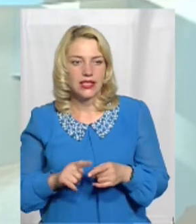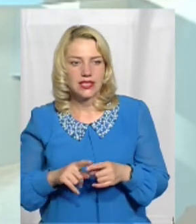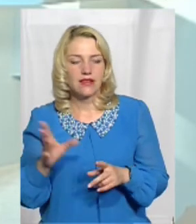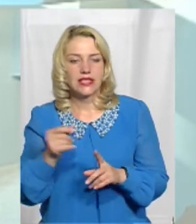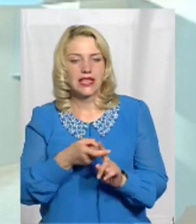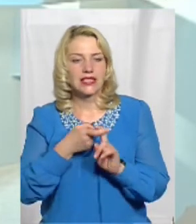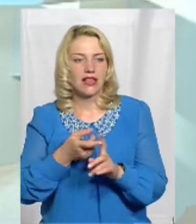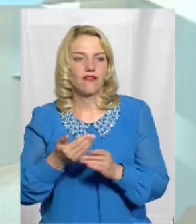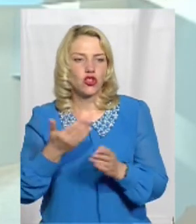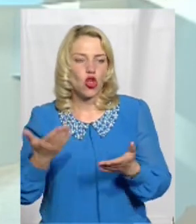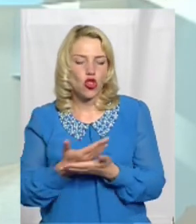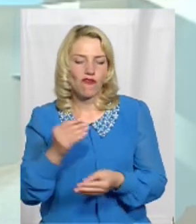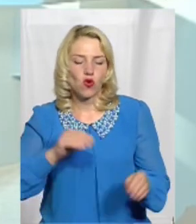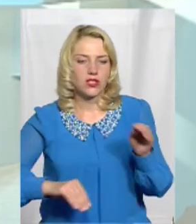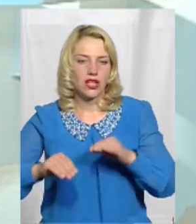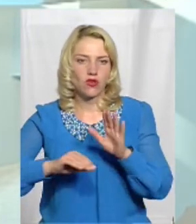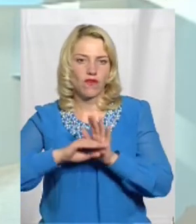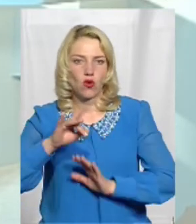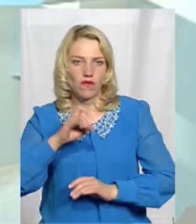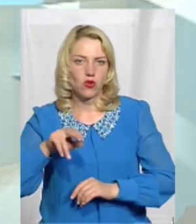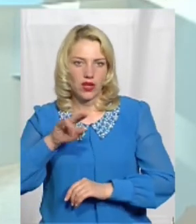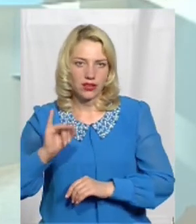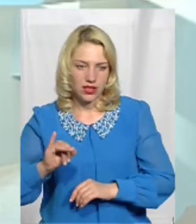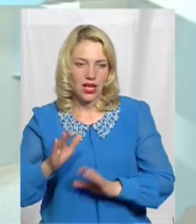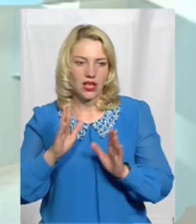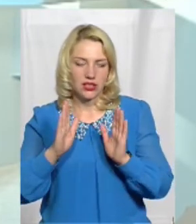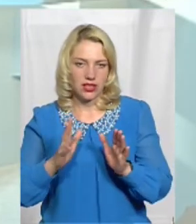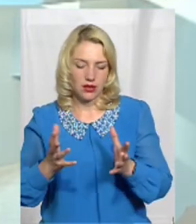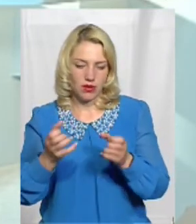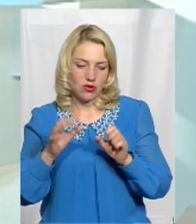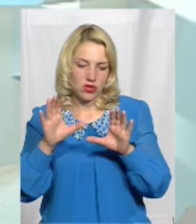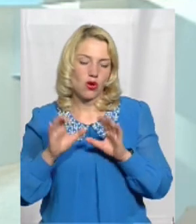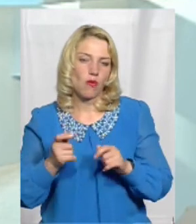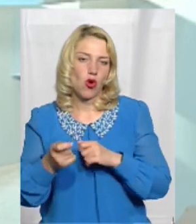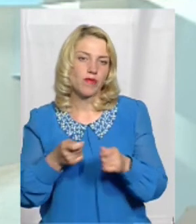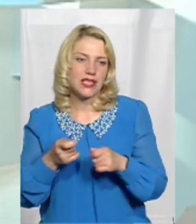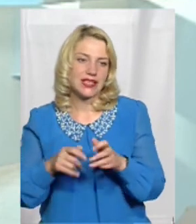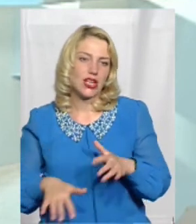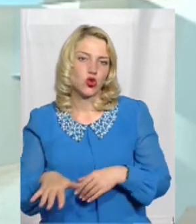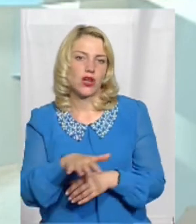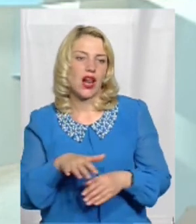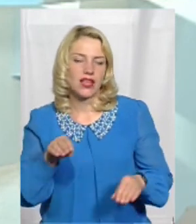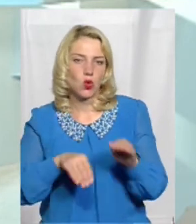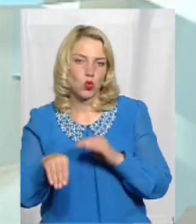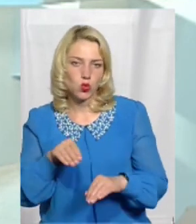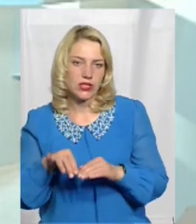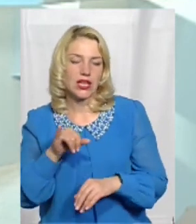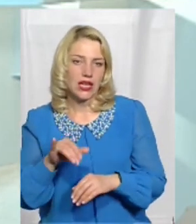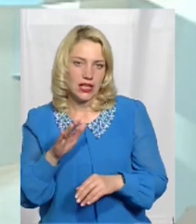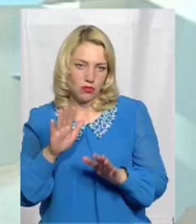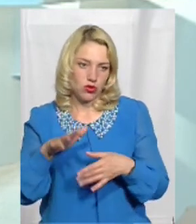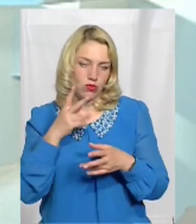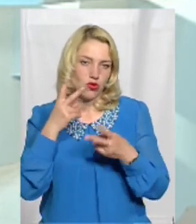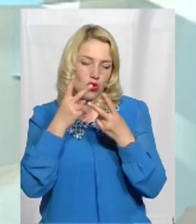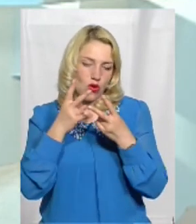залежить від нового складу Верховної Ради Тільки вони приймуть закон про адміністративно-територіальний устрій А потім вже будуть